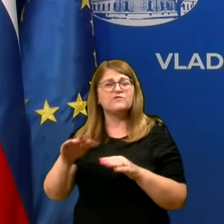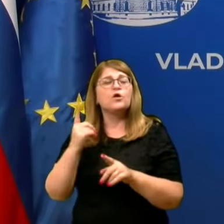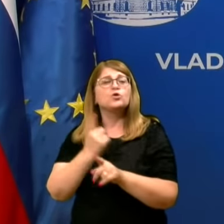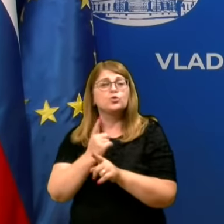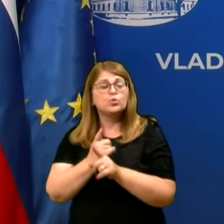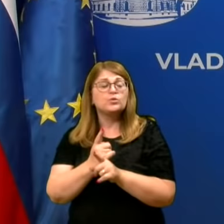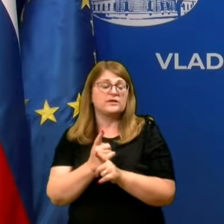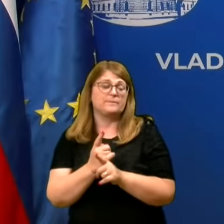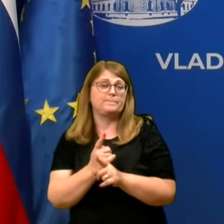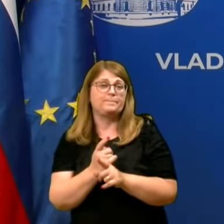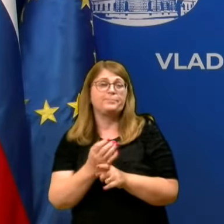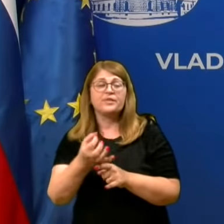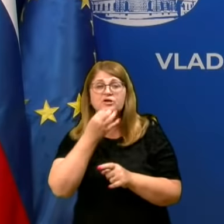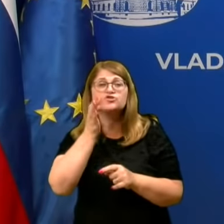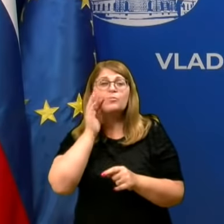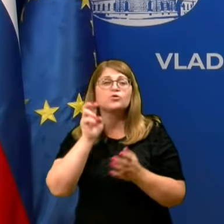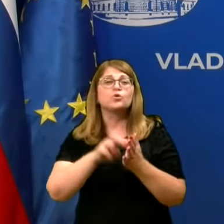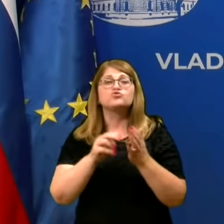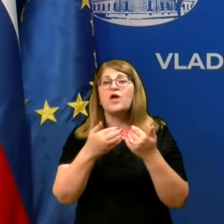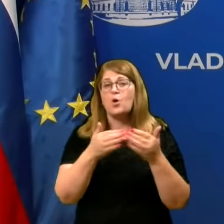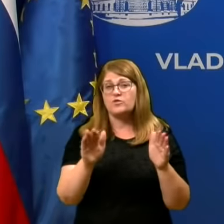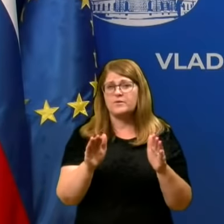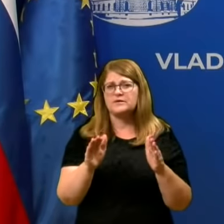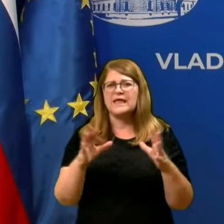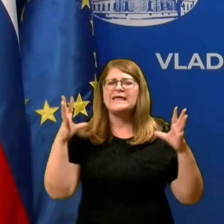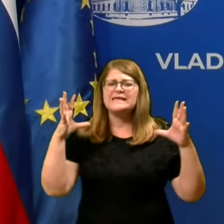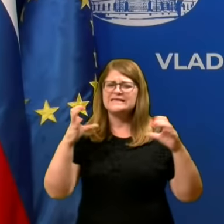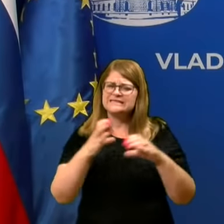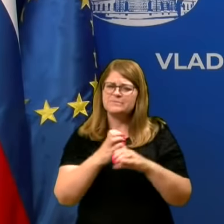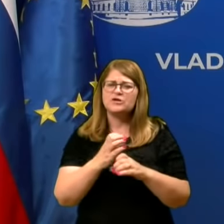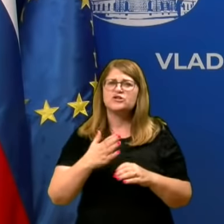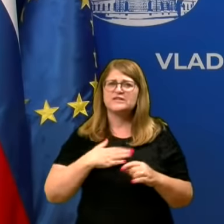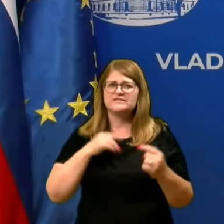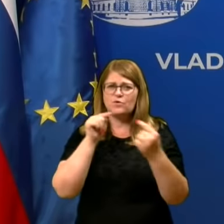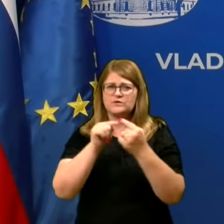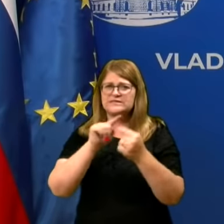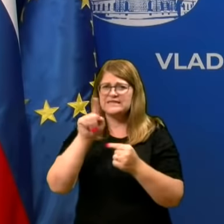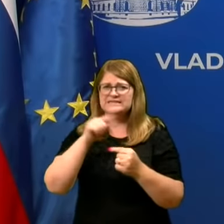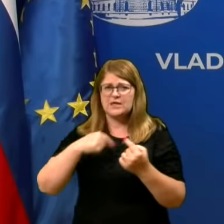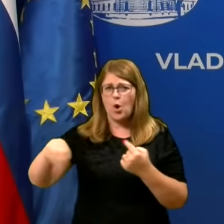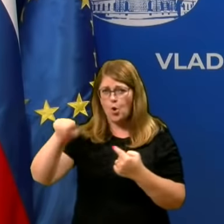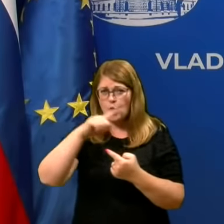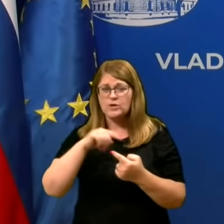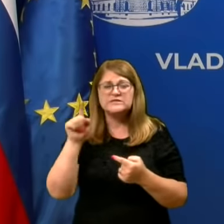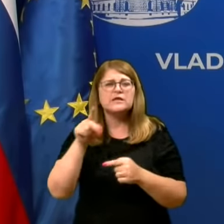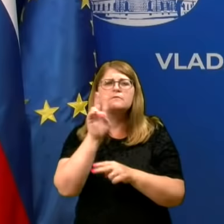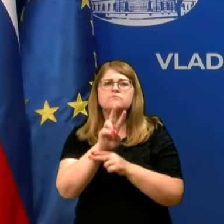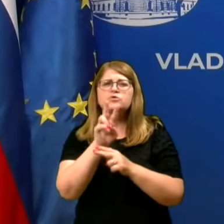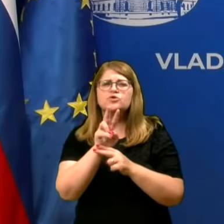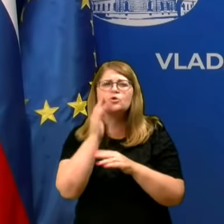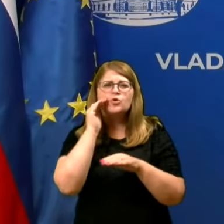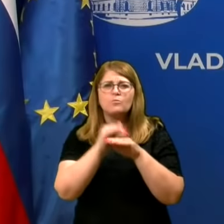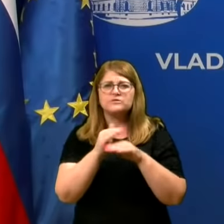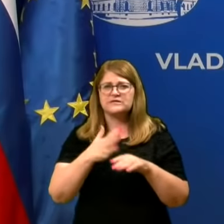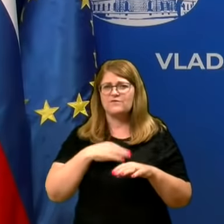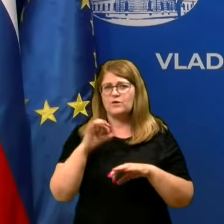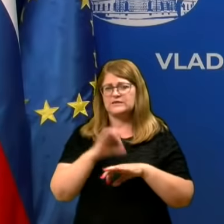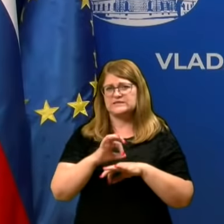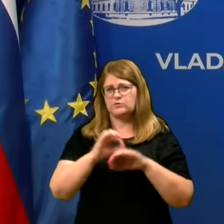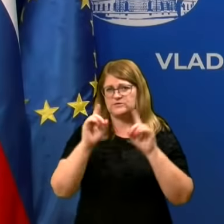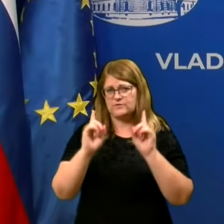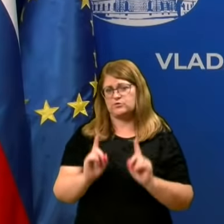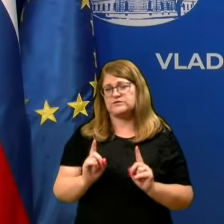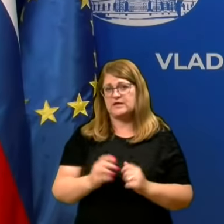tudi, če bodo takrat še odprti. Zmanjšajte svoje stike z okolico in pozorno opazujte svoje zdravstveno